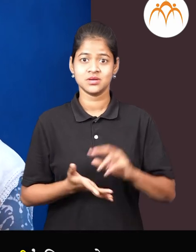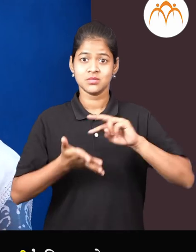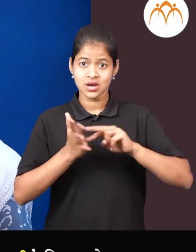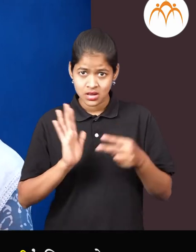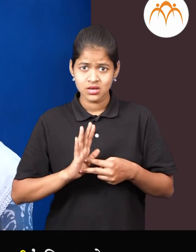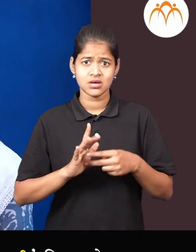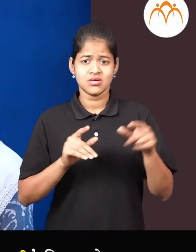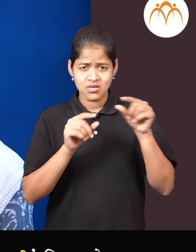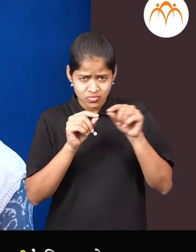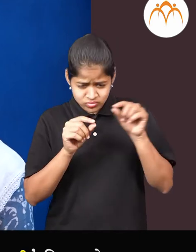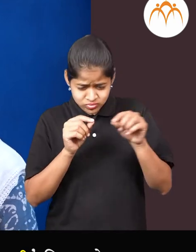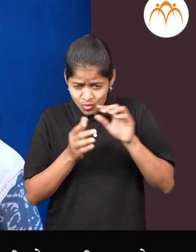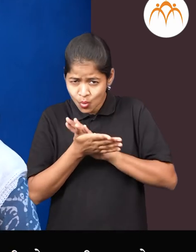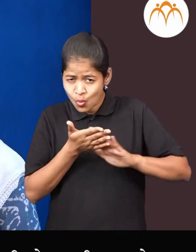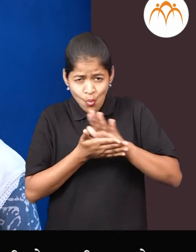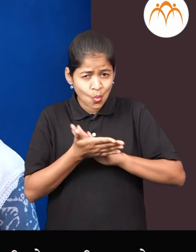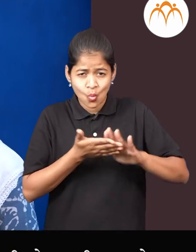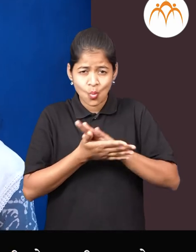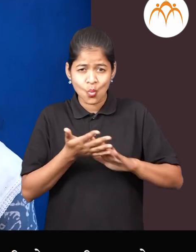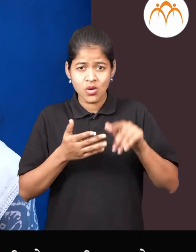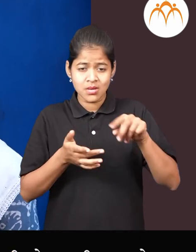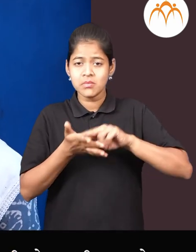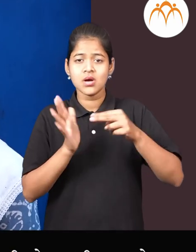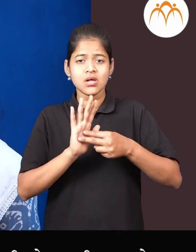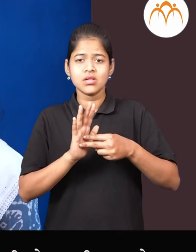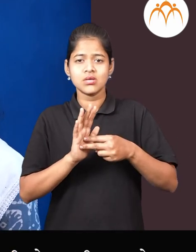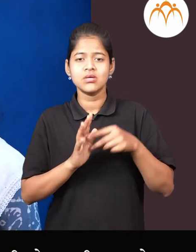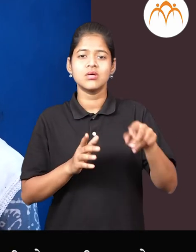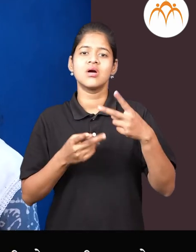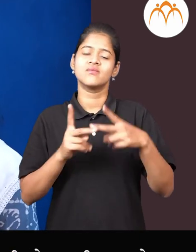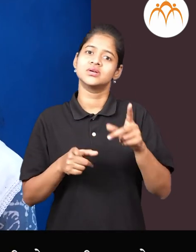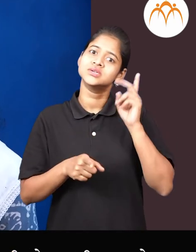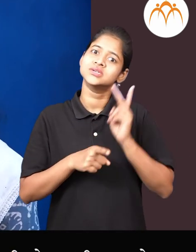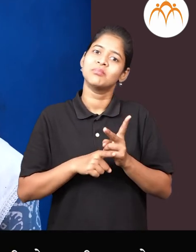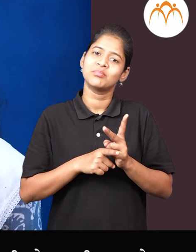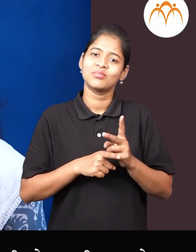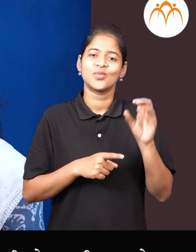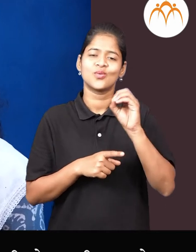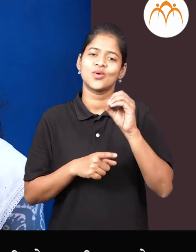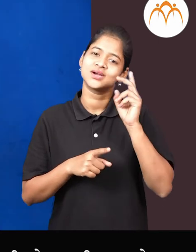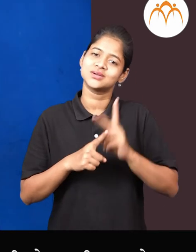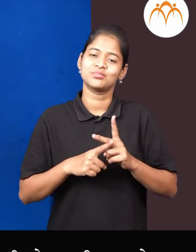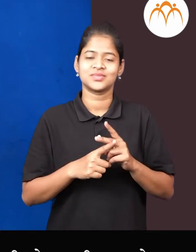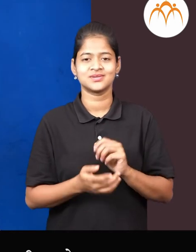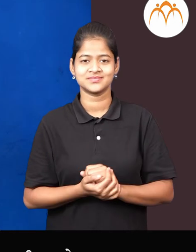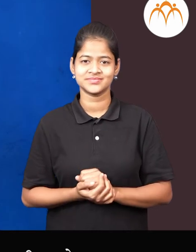गोष्टीत काही नही मिलेवलो कि त्या गोष्टी काहिस फरक पड़त नहिए, ती गोष्टत तर्शीस रहते